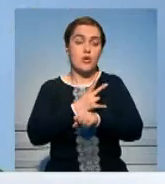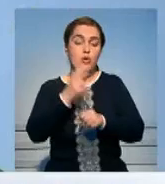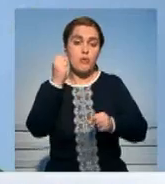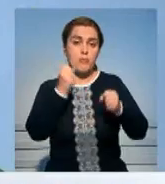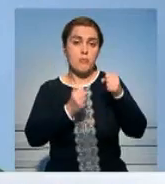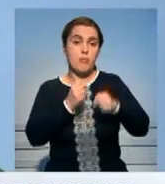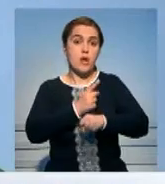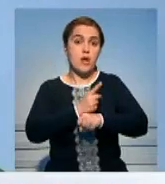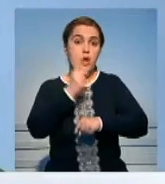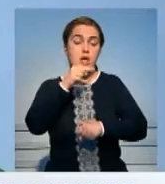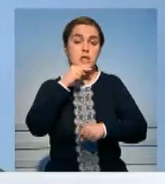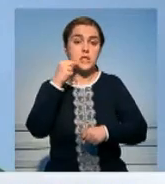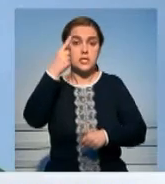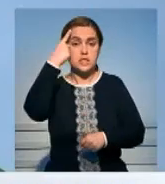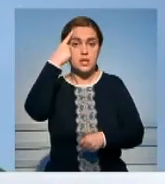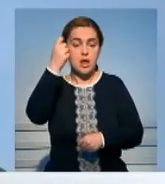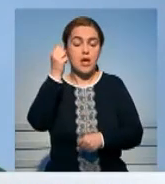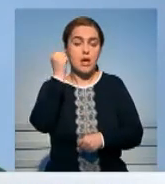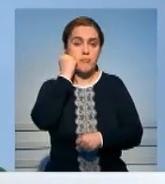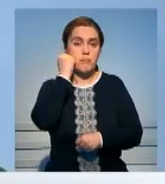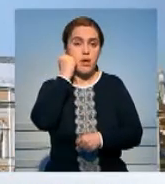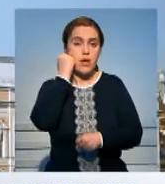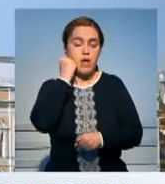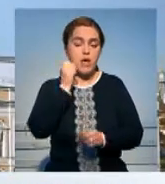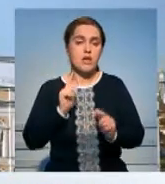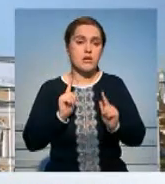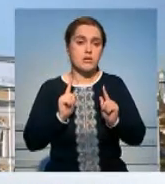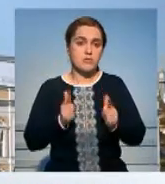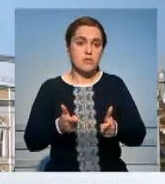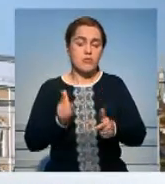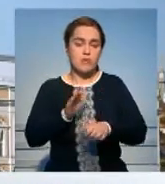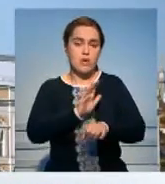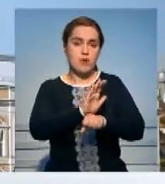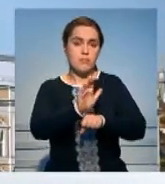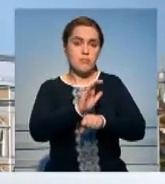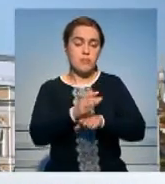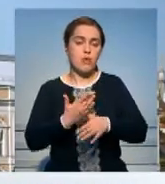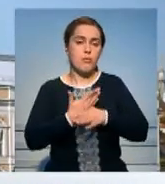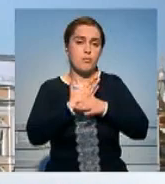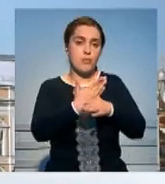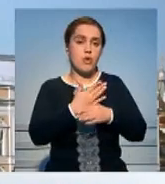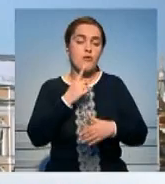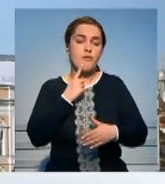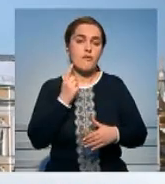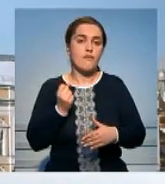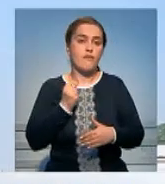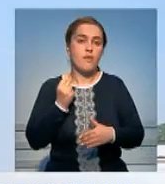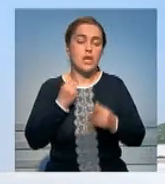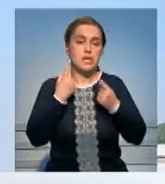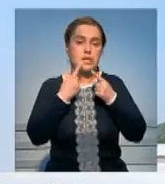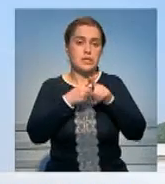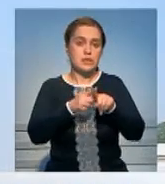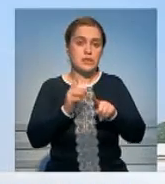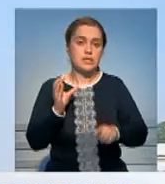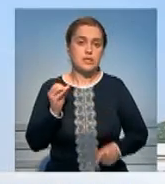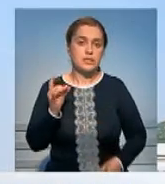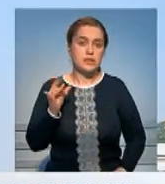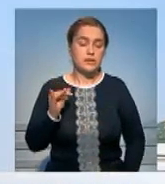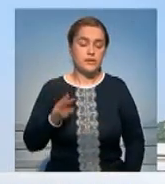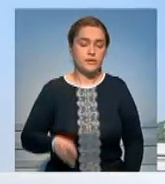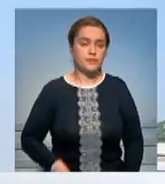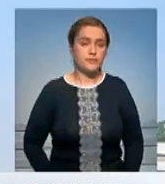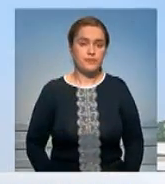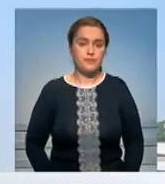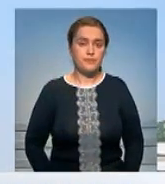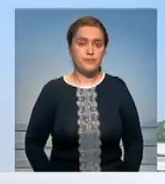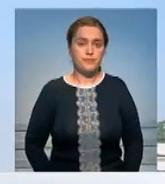России заявили, что Москва готова вернуться к обсуждению поставок зенитно-ракетных систем С-300 в Сирию. Дана Нужан, Александр Любителев, Россия,